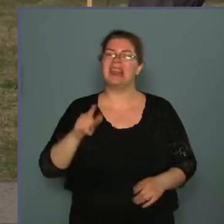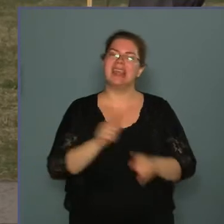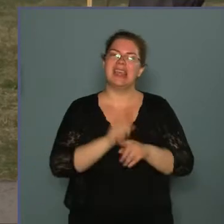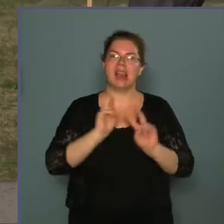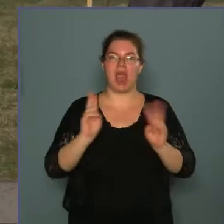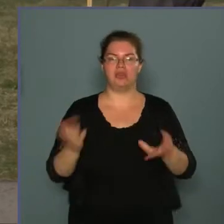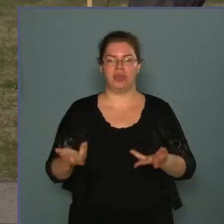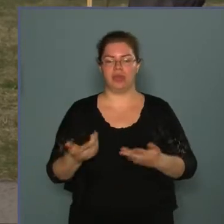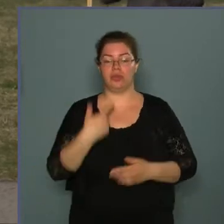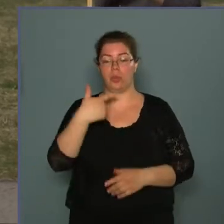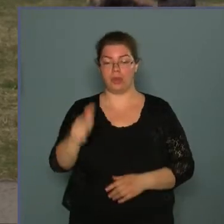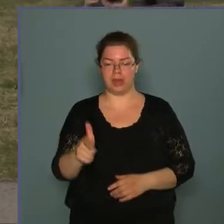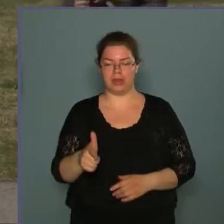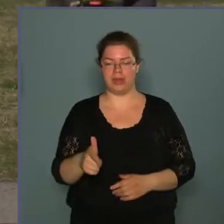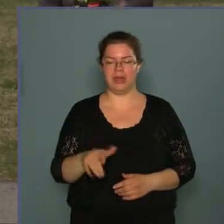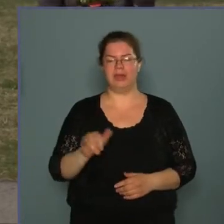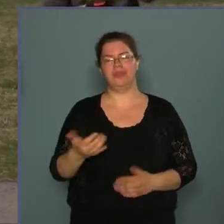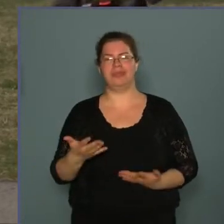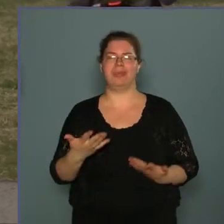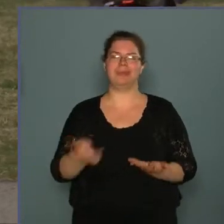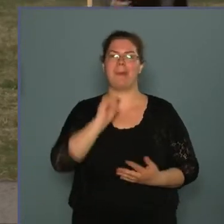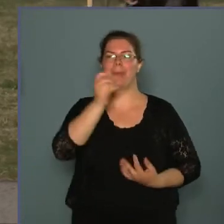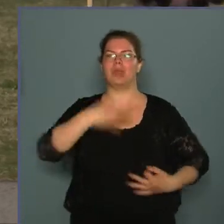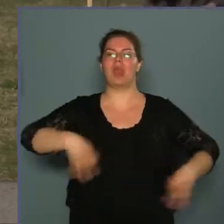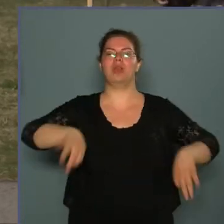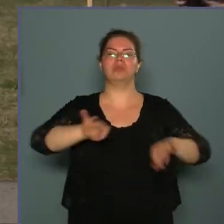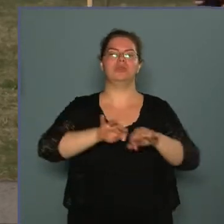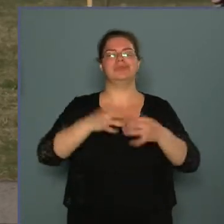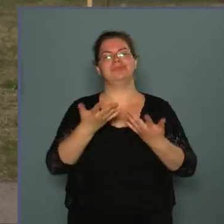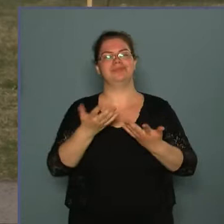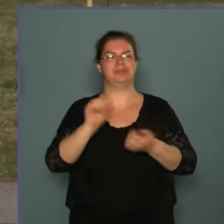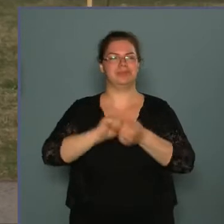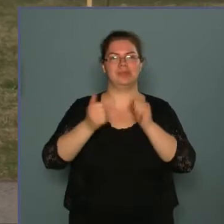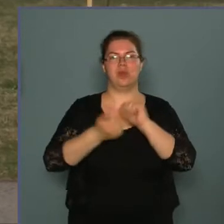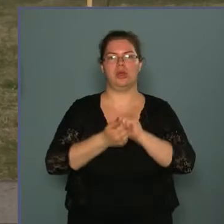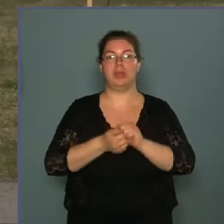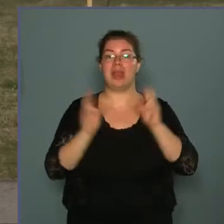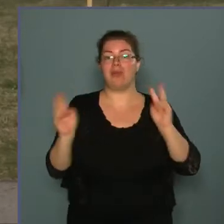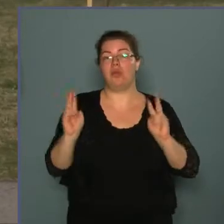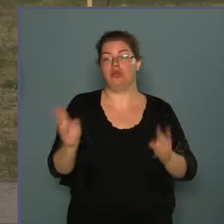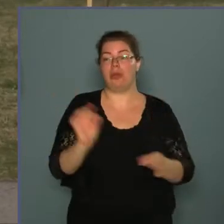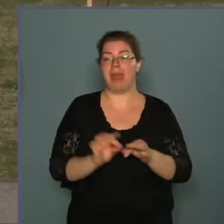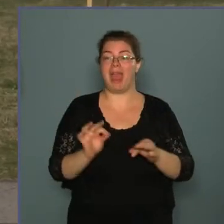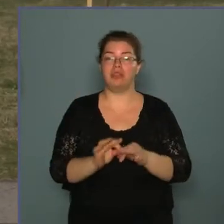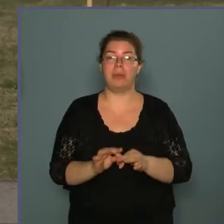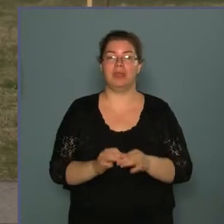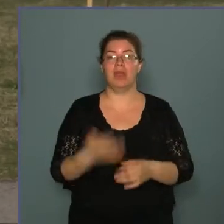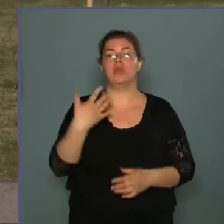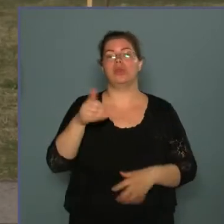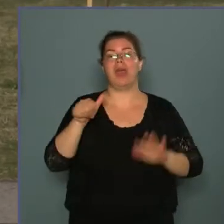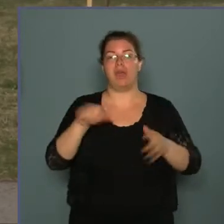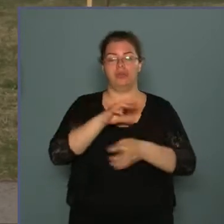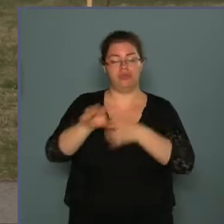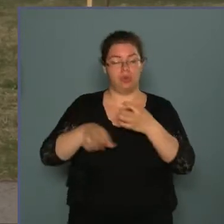lehetséges, hogy a 20. és egyáltalán a magyar történelem egyik legfontosabb eseménye, az 1956-os